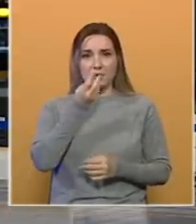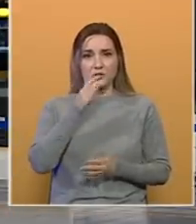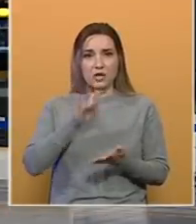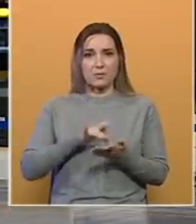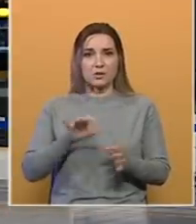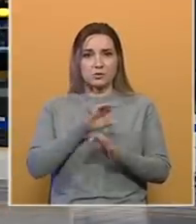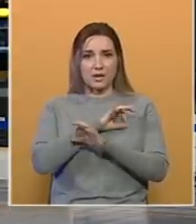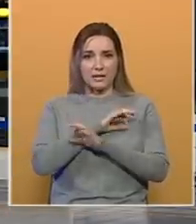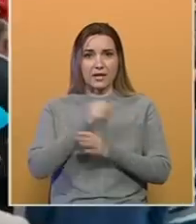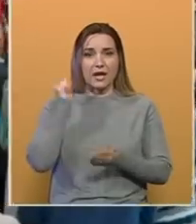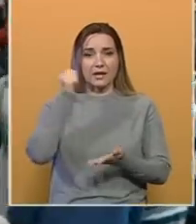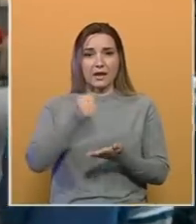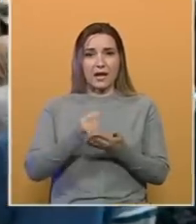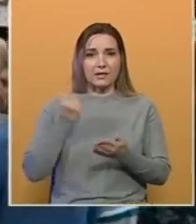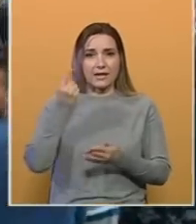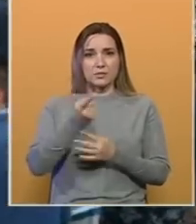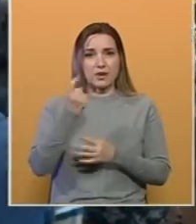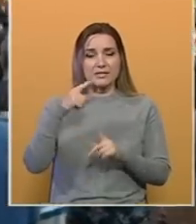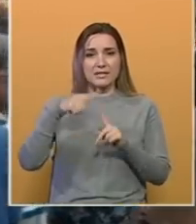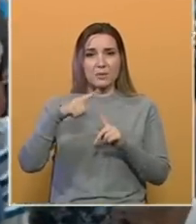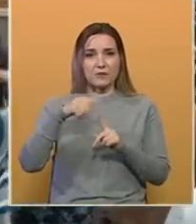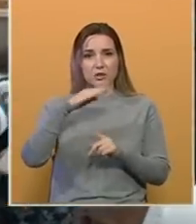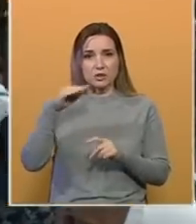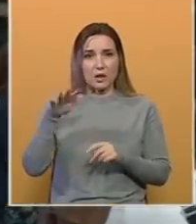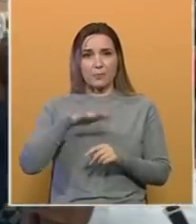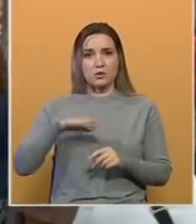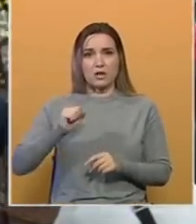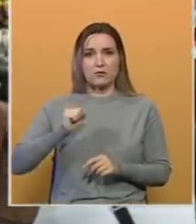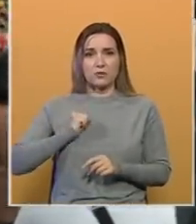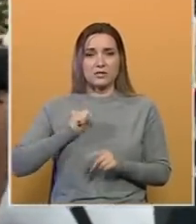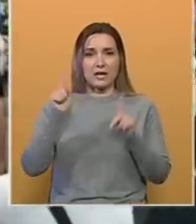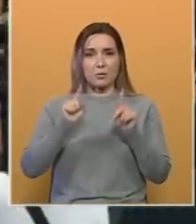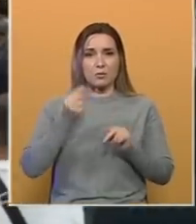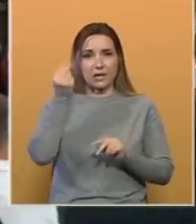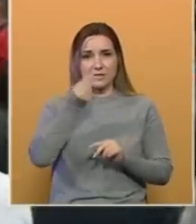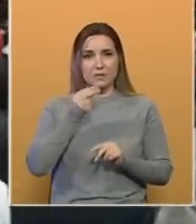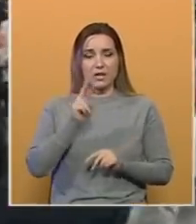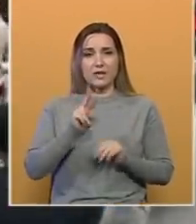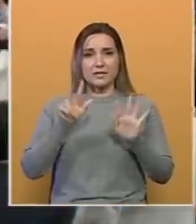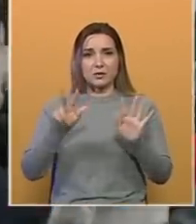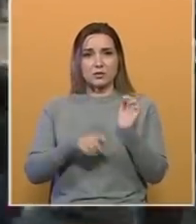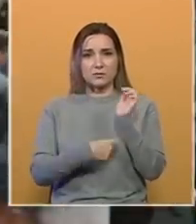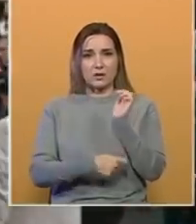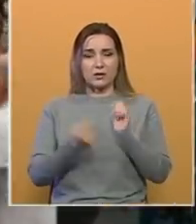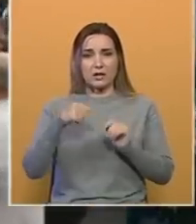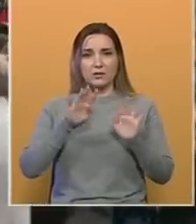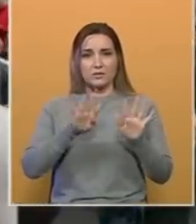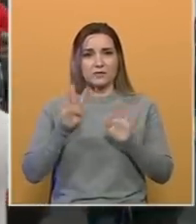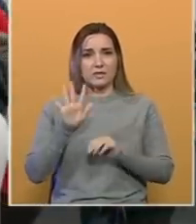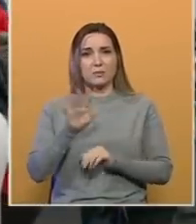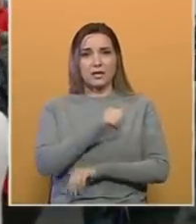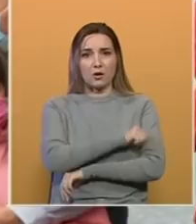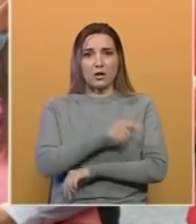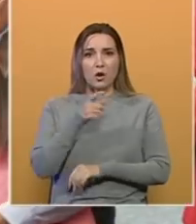mjesto stradanja. Granata je ispaljena iz pravca Trebevića sa položaje Vojske Republike Srpske. 28. kolovo za 1995.